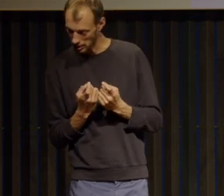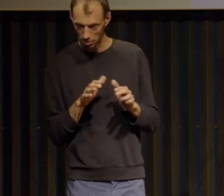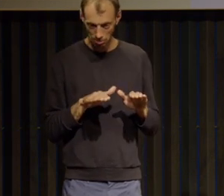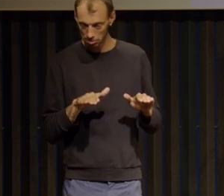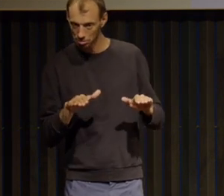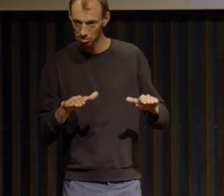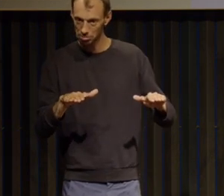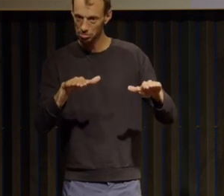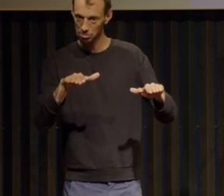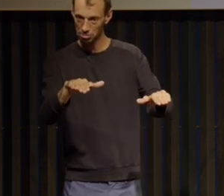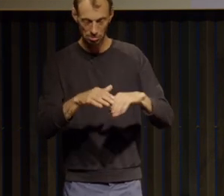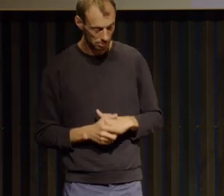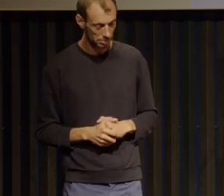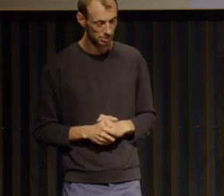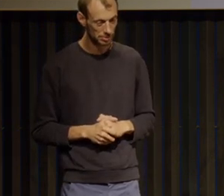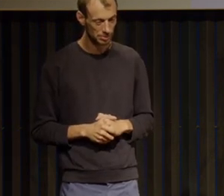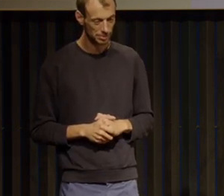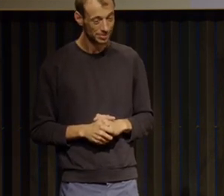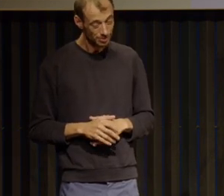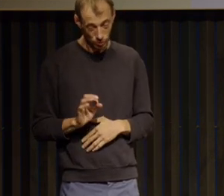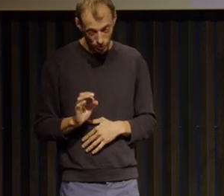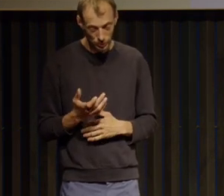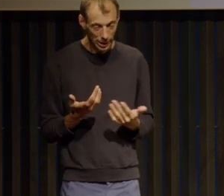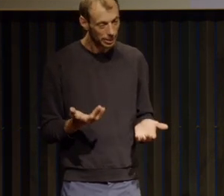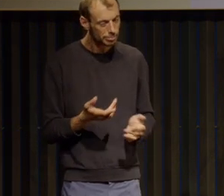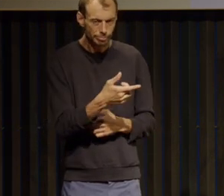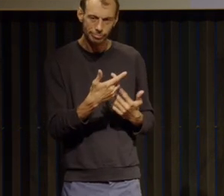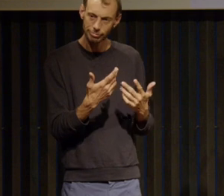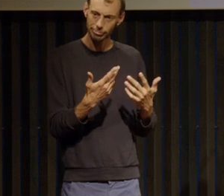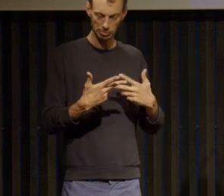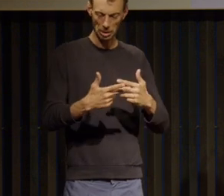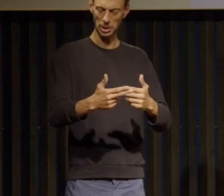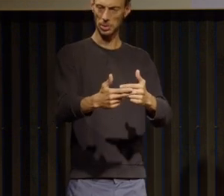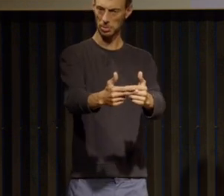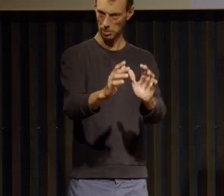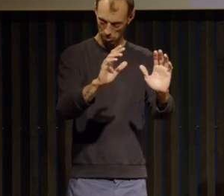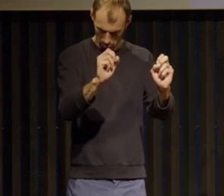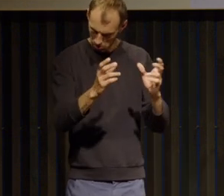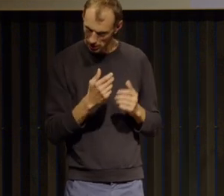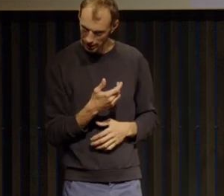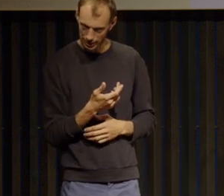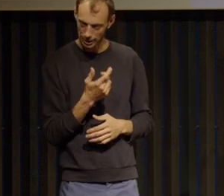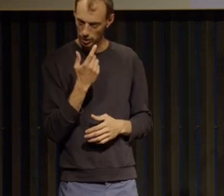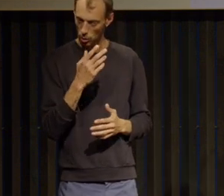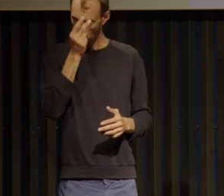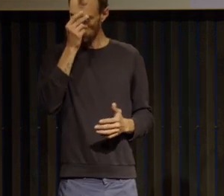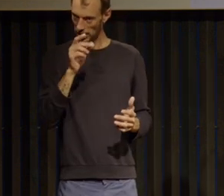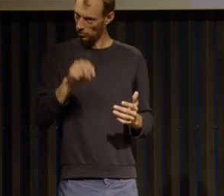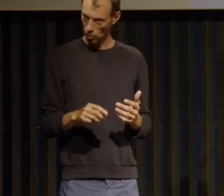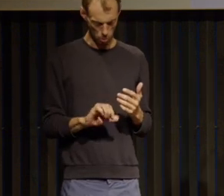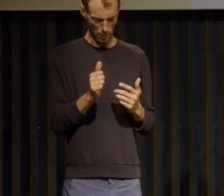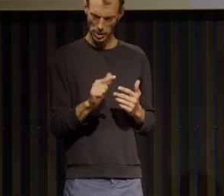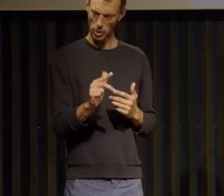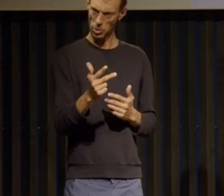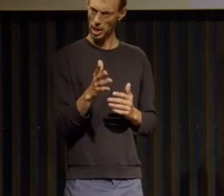par rapport aux étapes que vous avez évoquées nous avons bien compris qu'il fallait les suivre dans un ordre très précis dans cet ordre précis